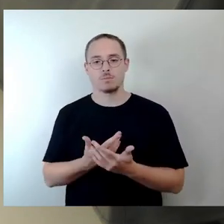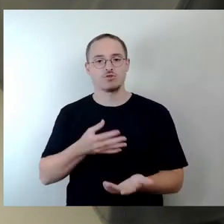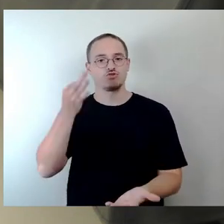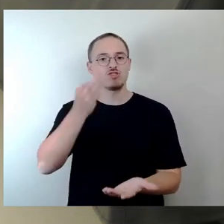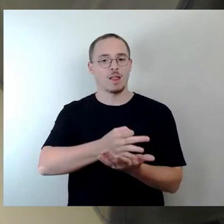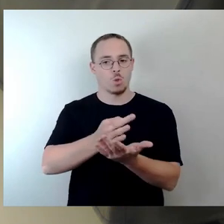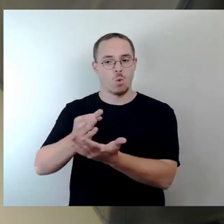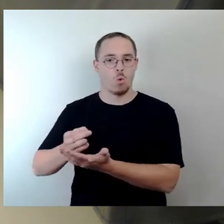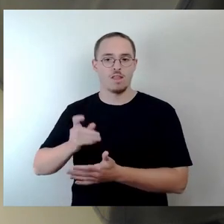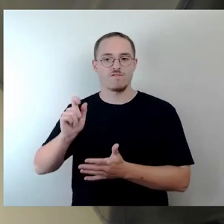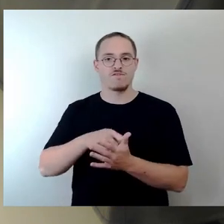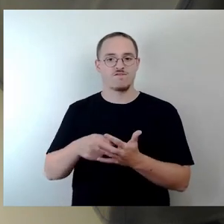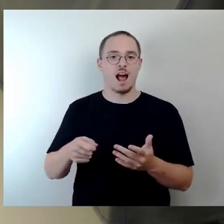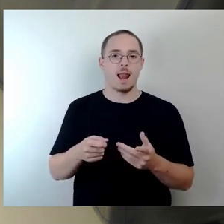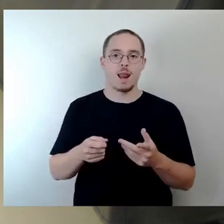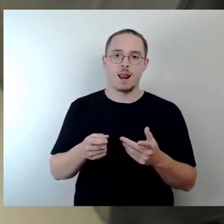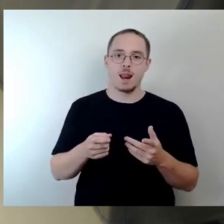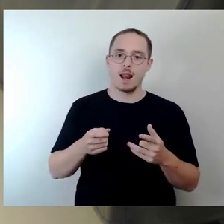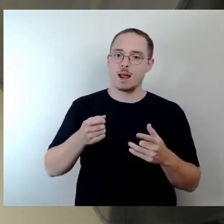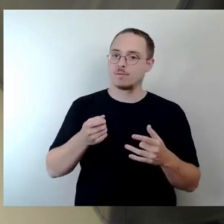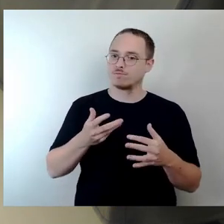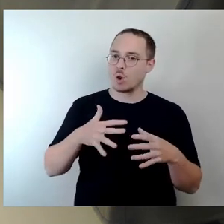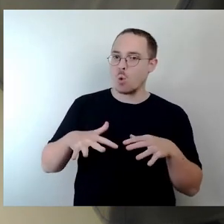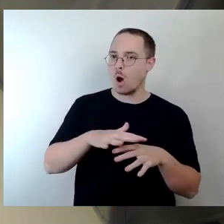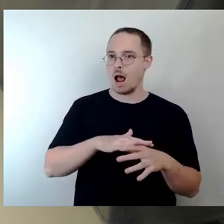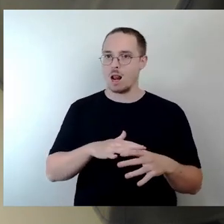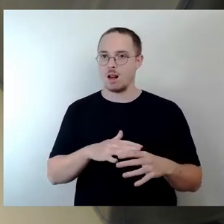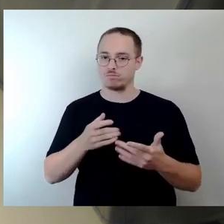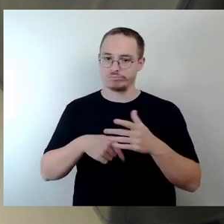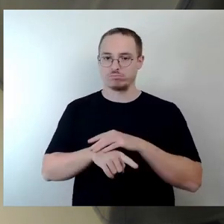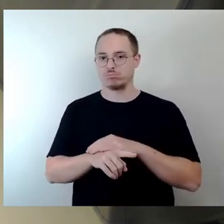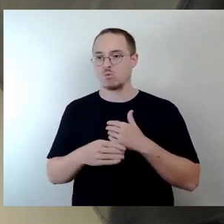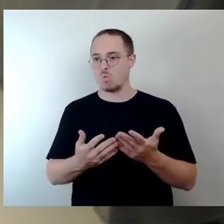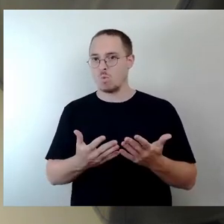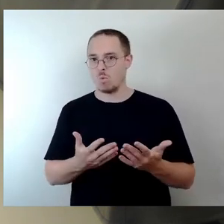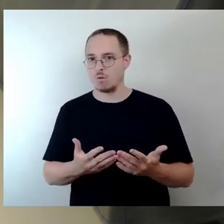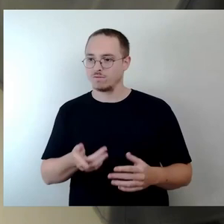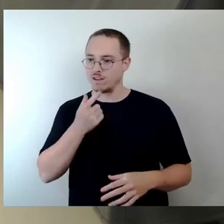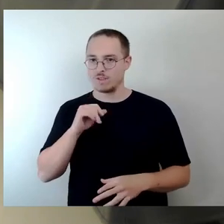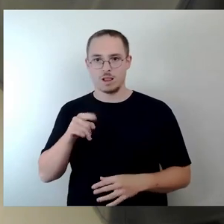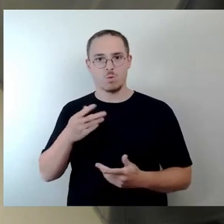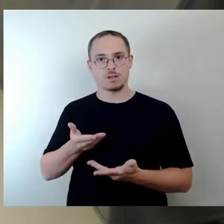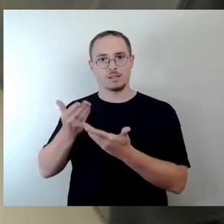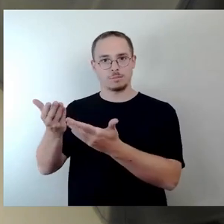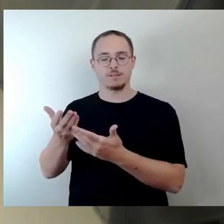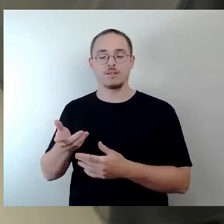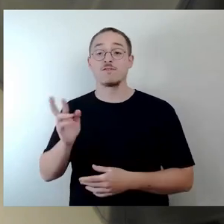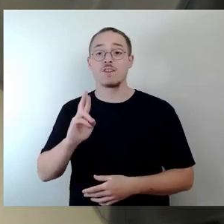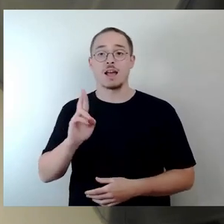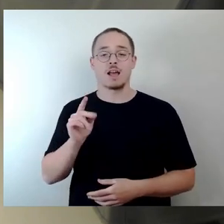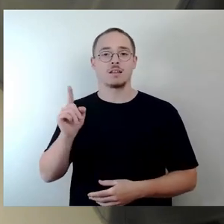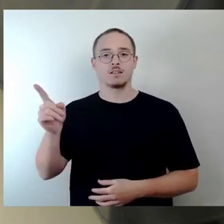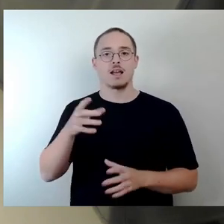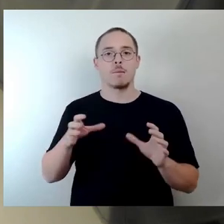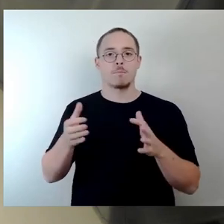und der Austausch zu relevanten Kontaktdaten. Das machen wir mit dem der Gemeindliche Vollzugsdienst ist sensibilisiert,